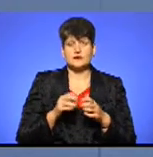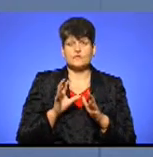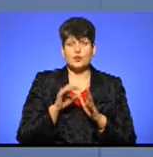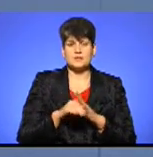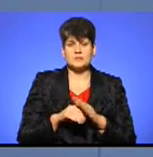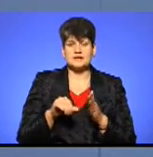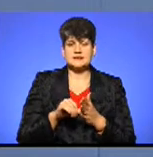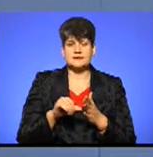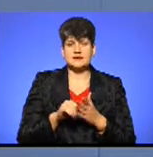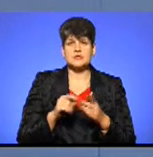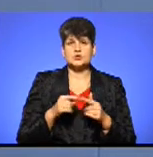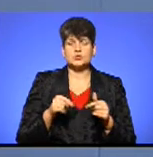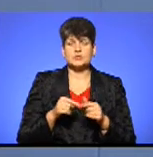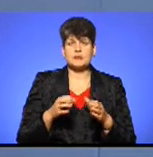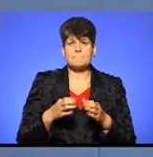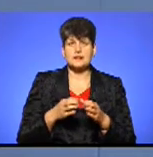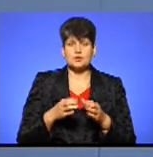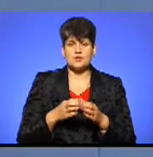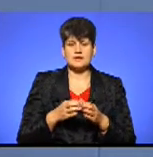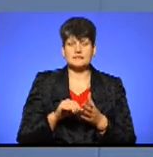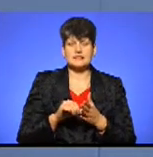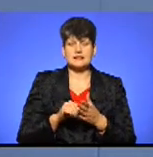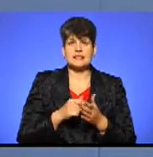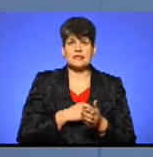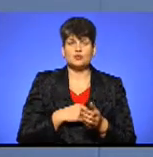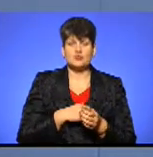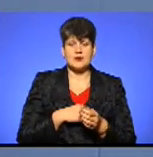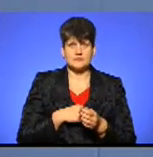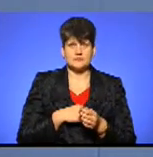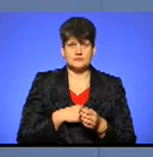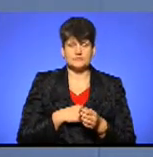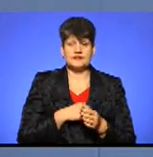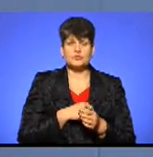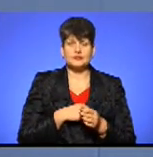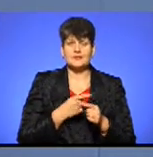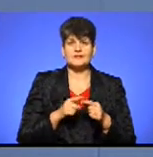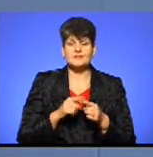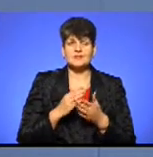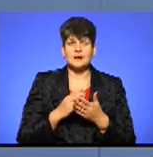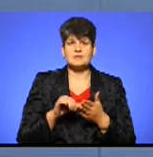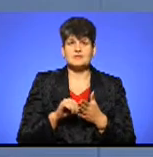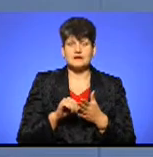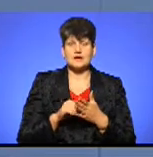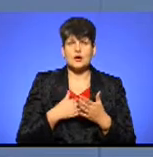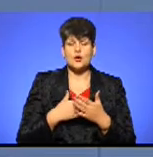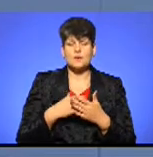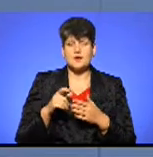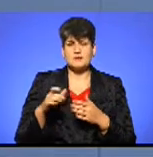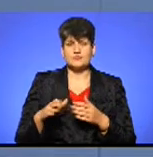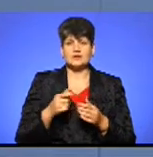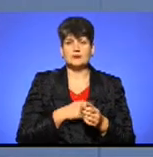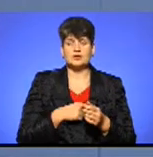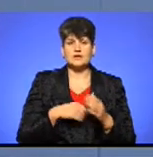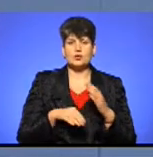структурних підрозділів міської ради і депутати. Власне, депутати – це є представники громадськості. Депутатів